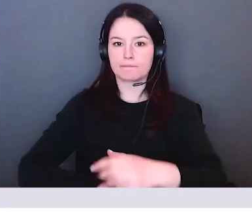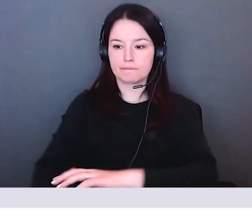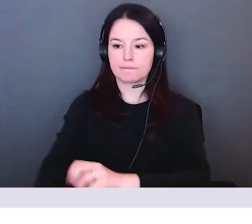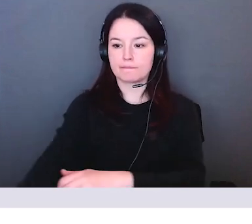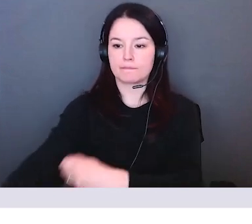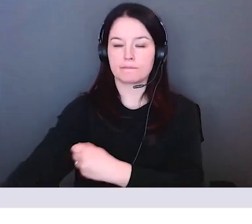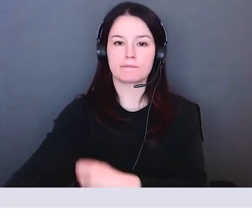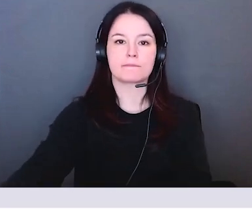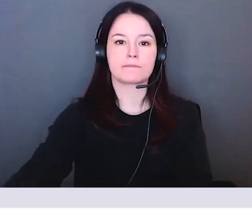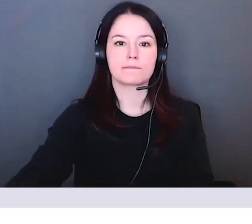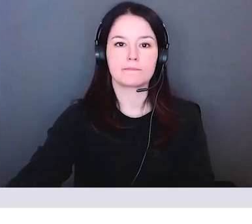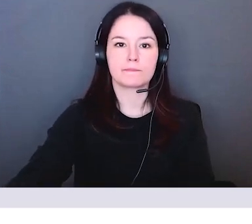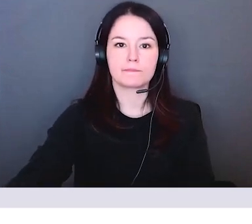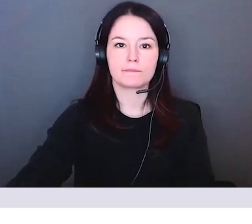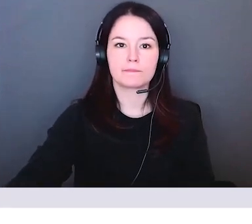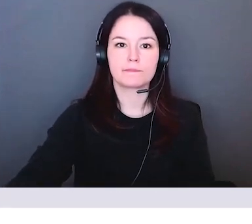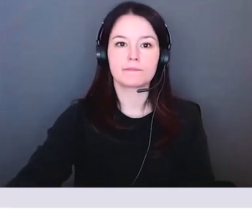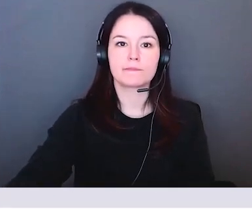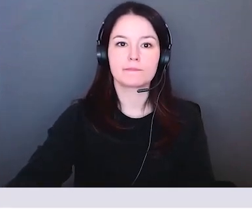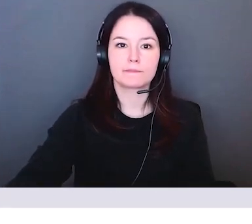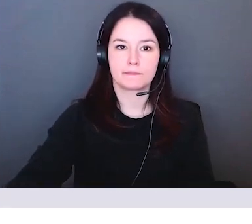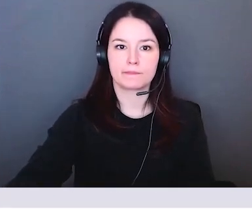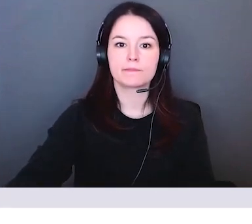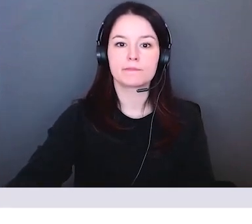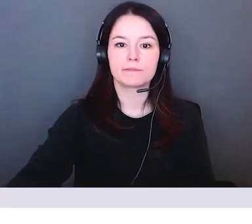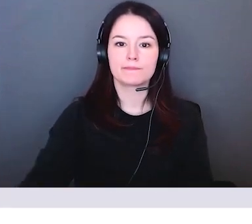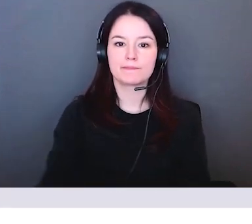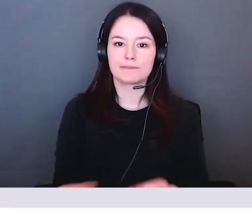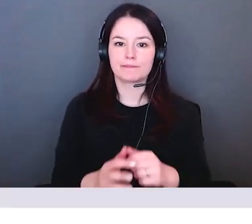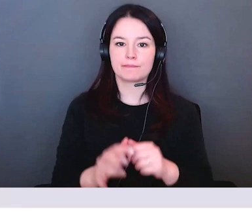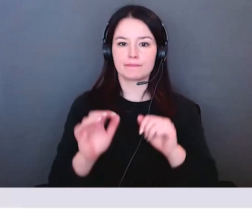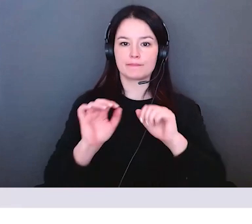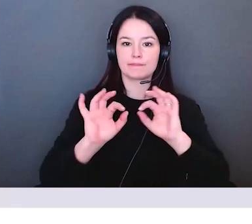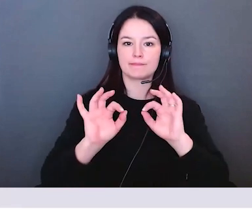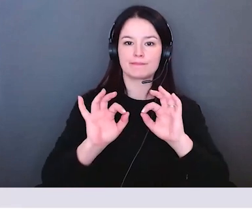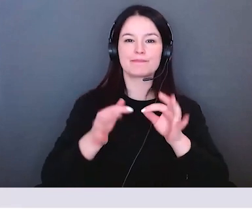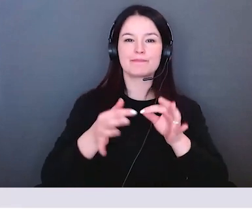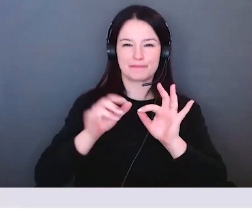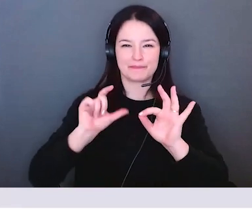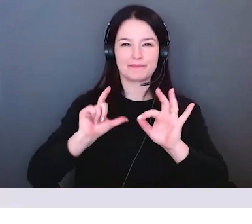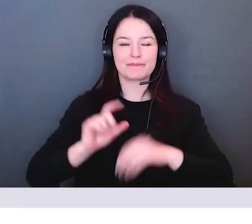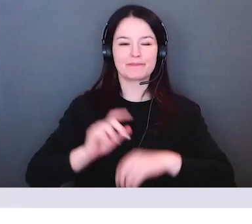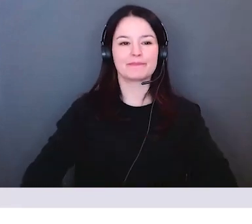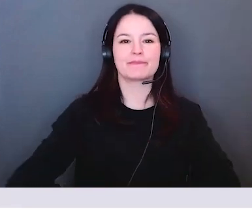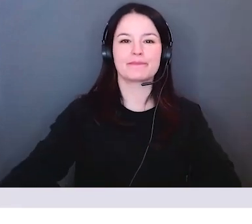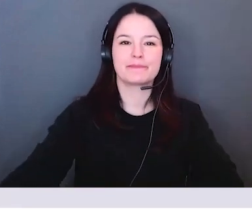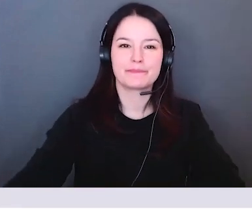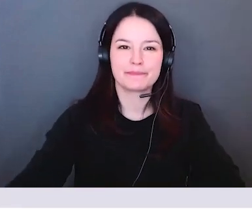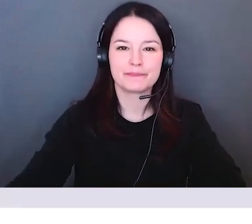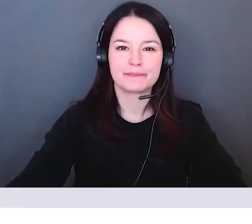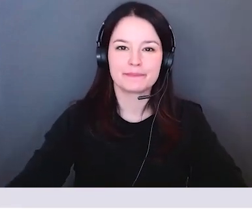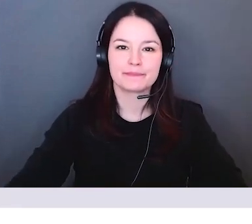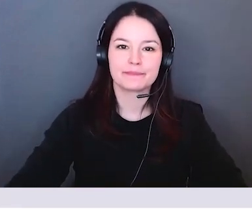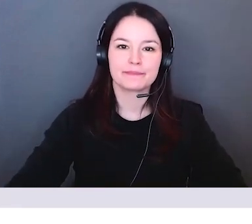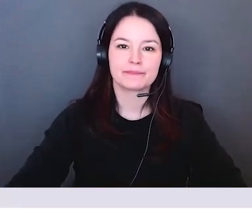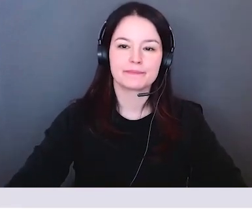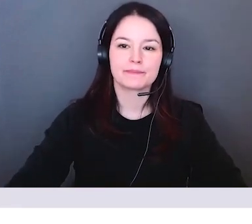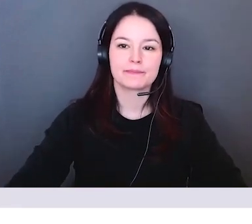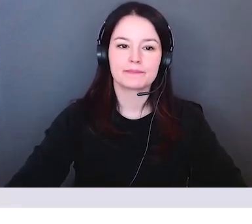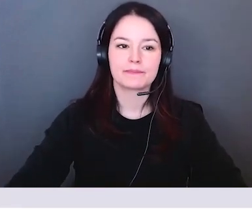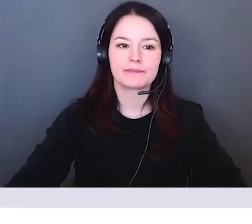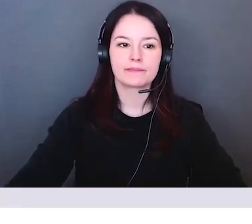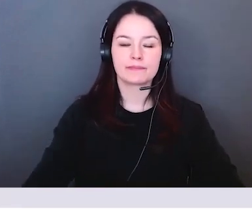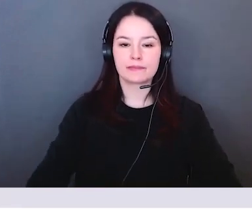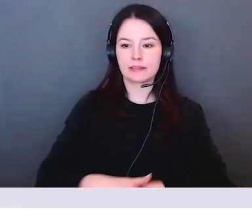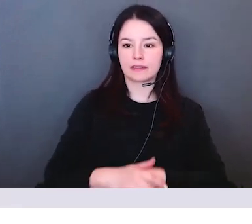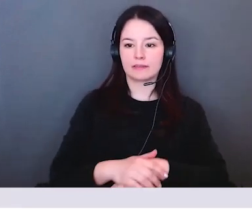une diversification des systèmes qui existent c'est ça l'intégration mais ce que nous voulons faire ensuite c'est de